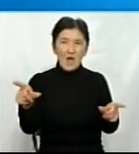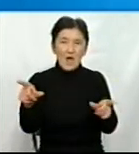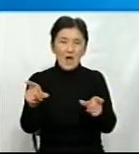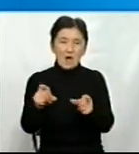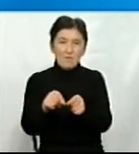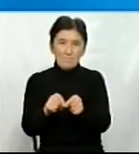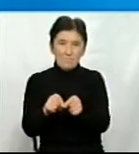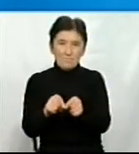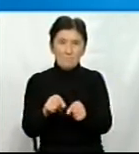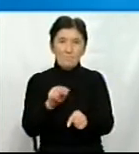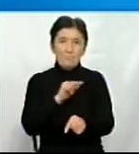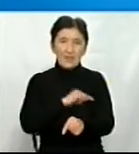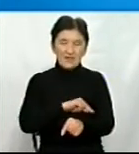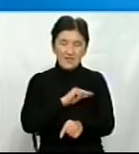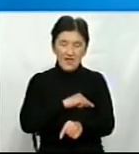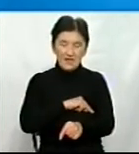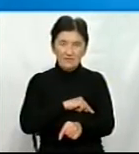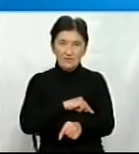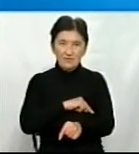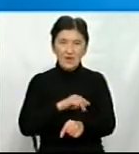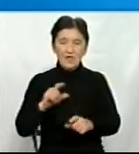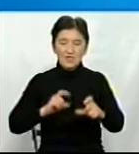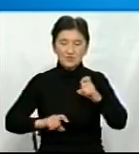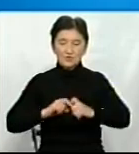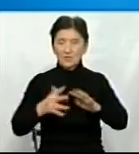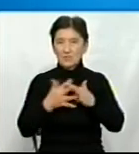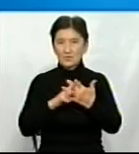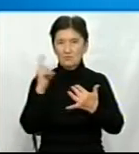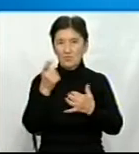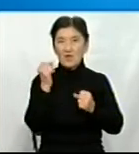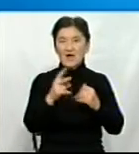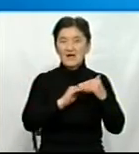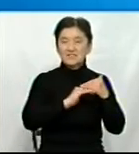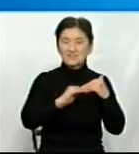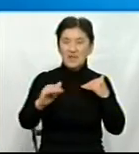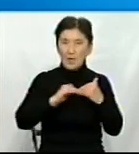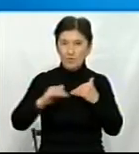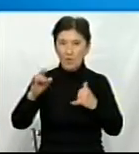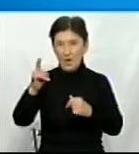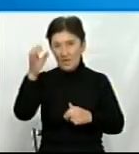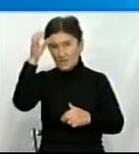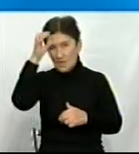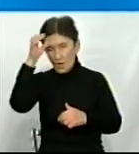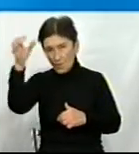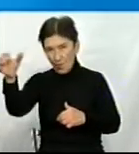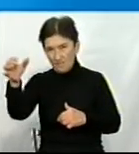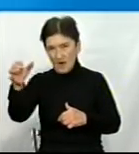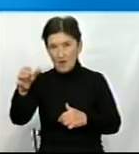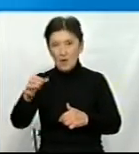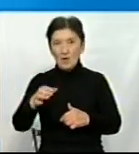українського національного технічного університету, саме інституційського господарства «Степу» як наукова установа, установа аграрного профілю,